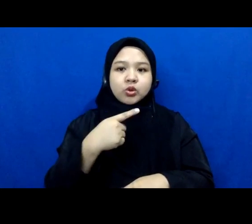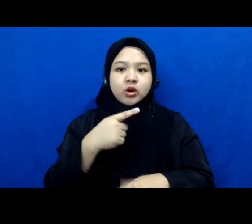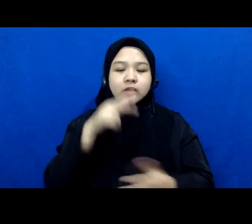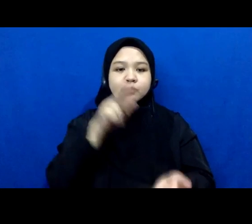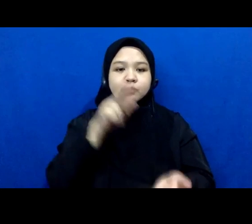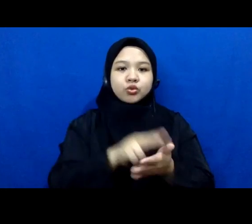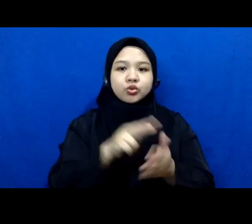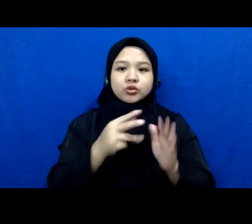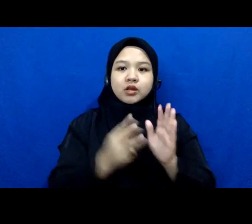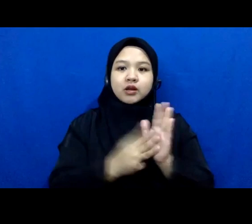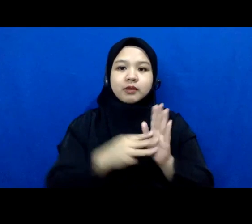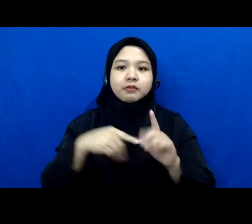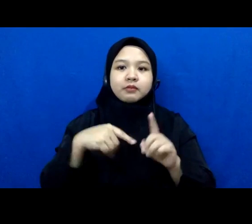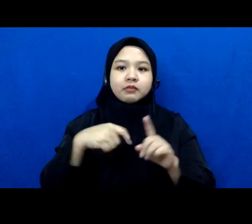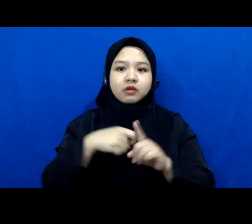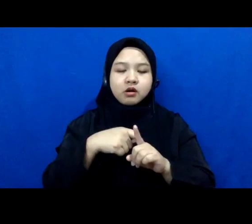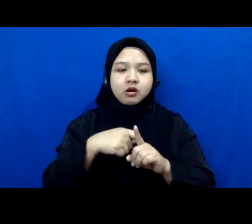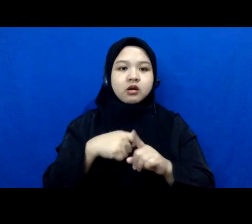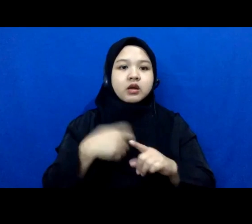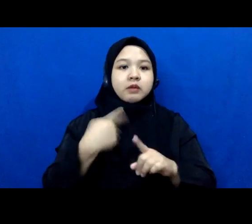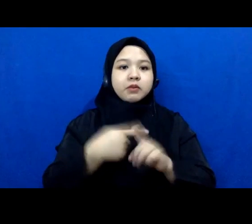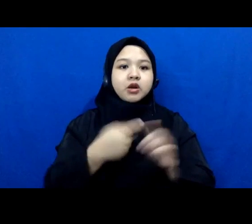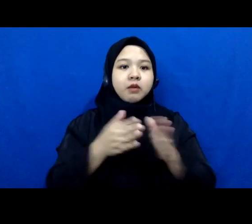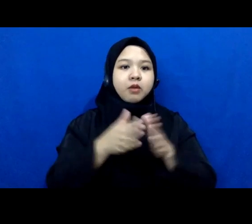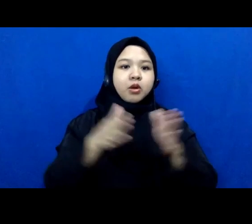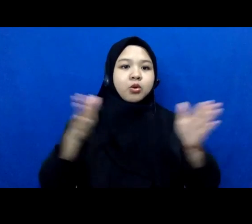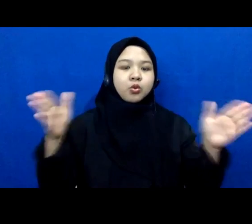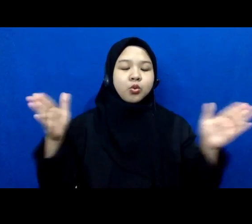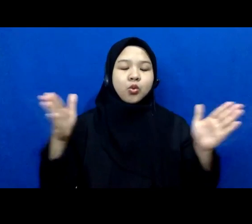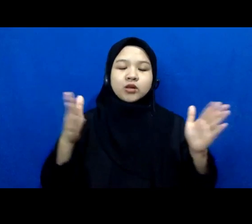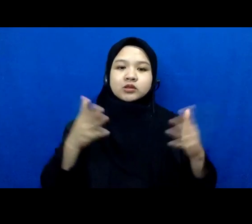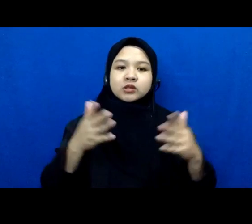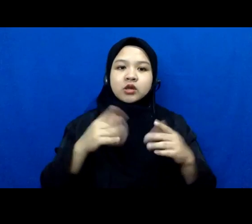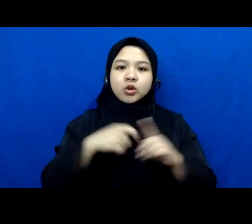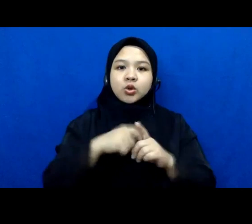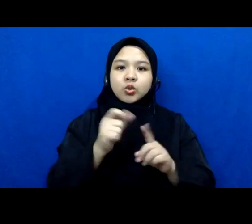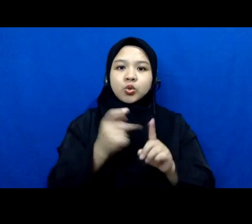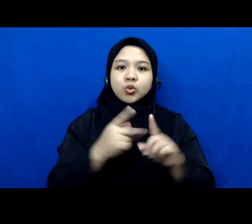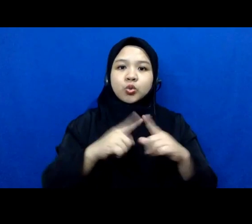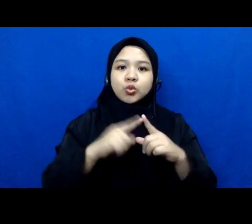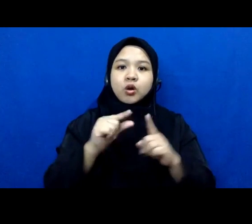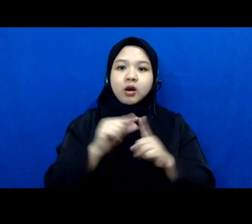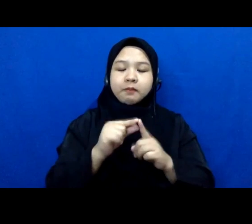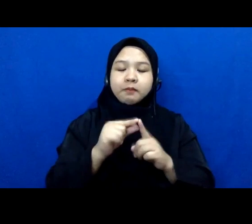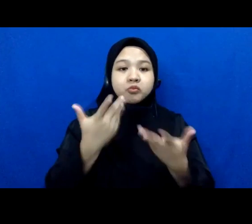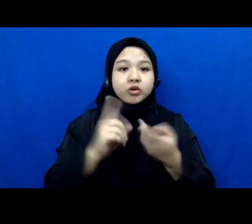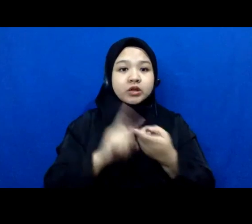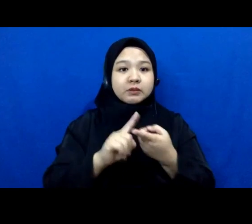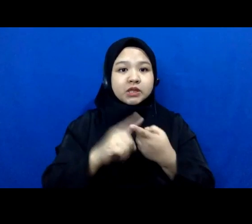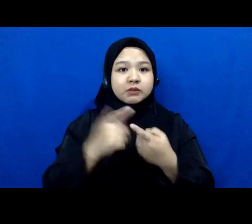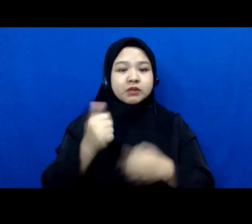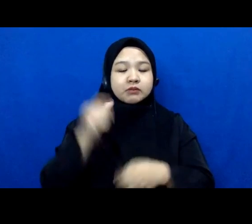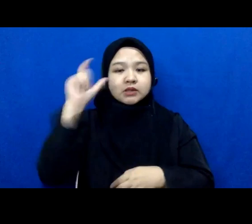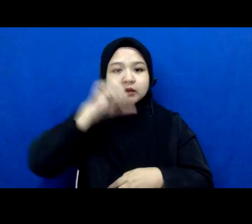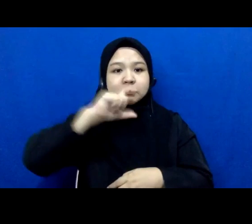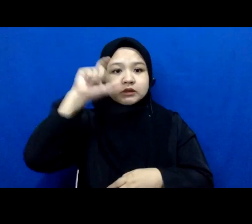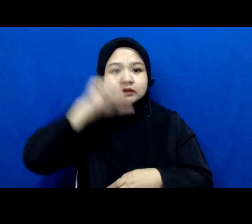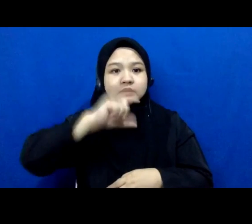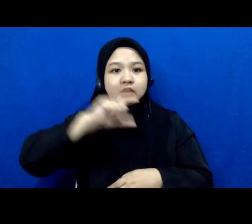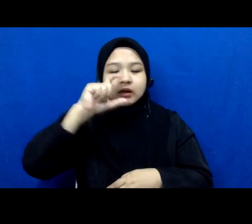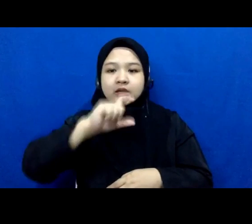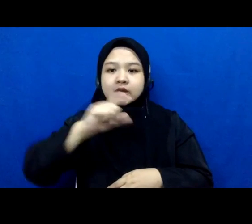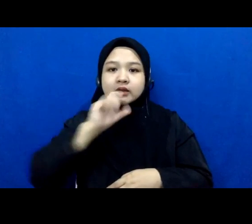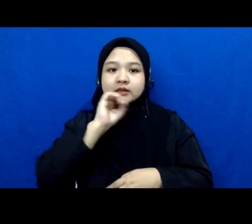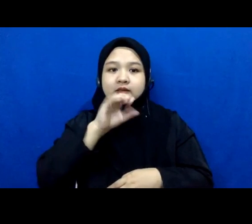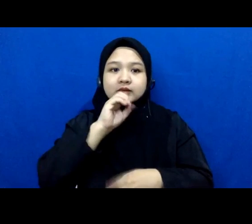yang memperluas definisi saksi di KUHAP mungkin teman-teman bisa cari juga tuh sarannya Mas